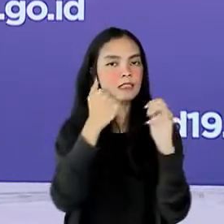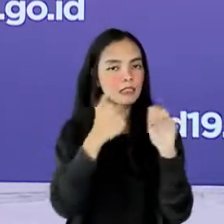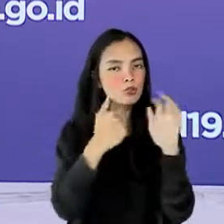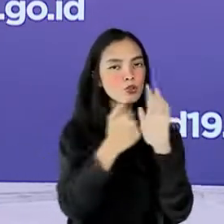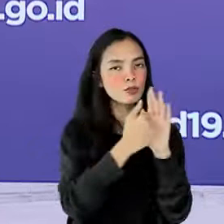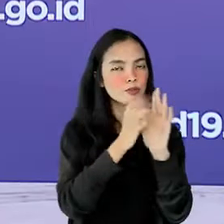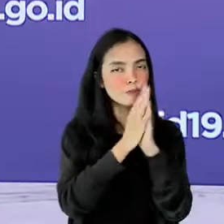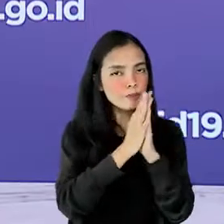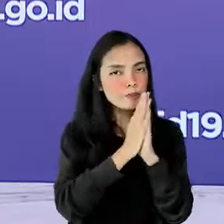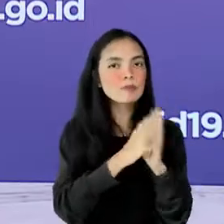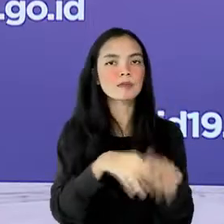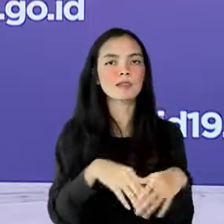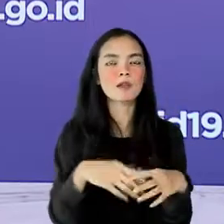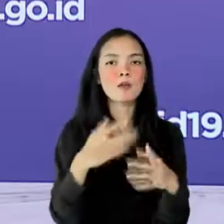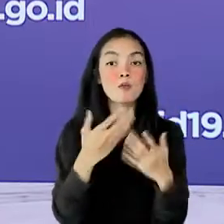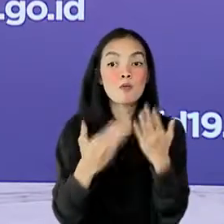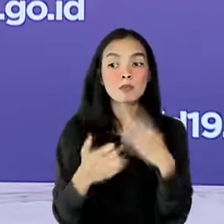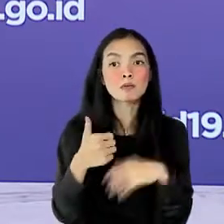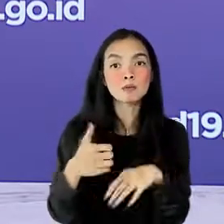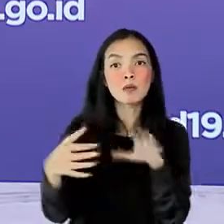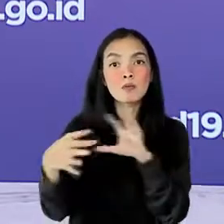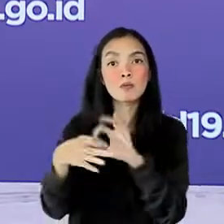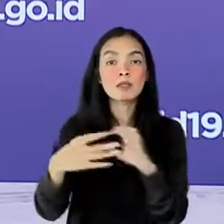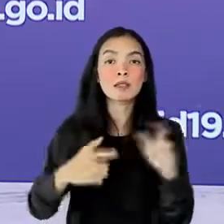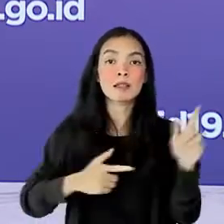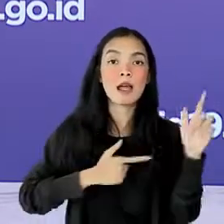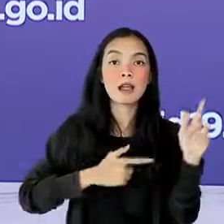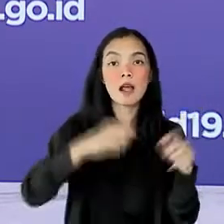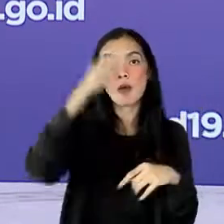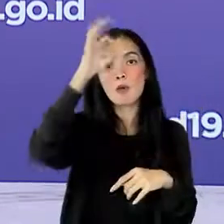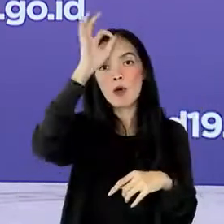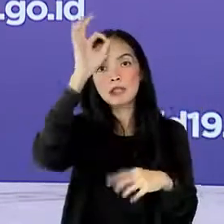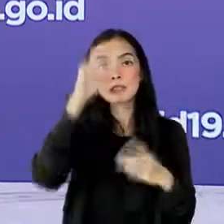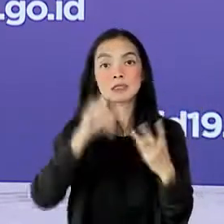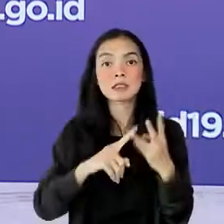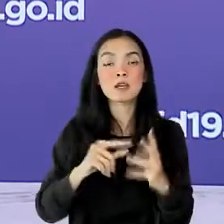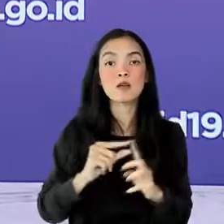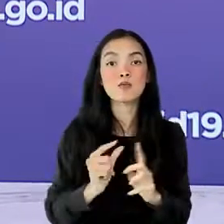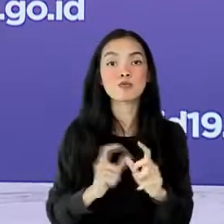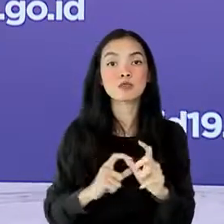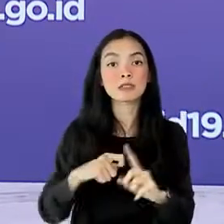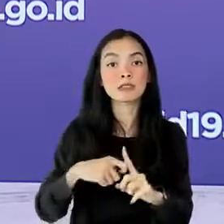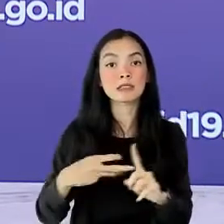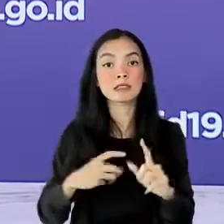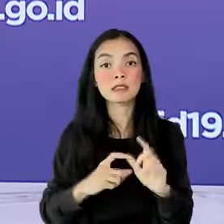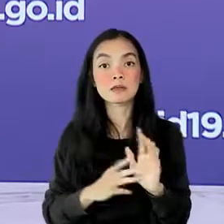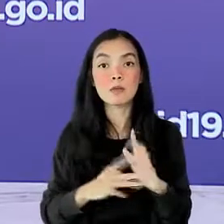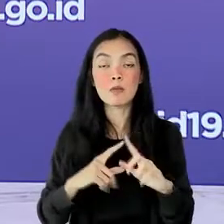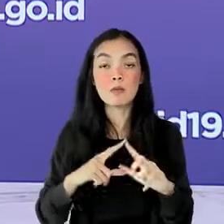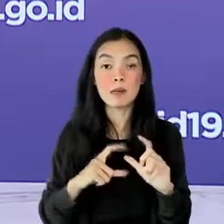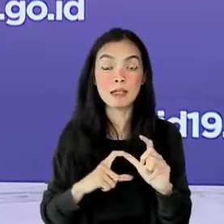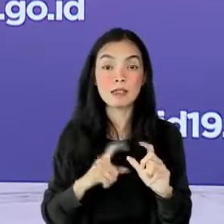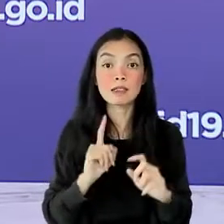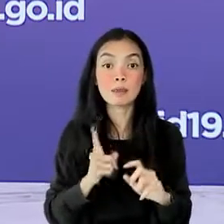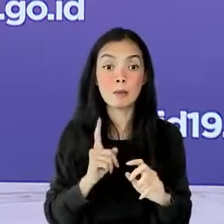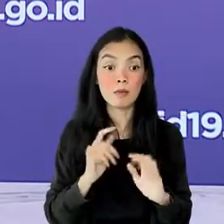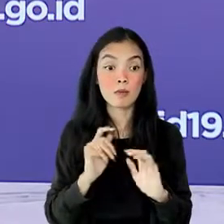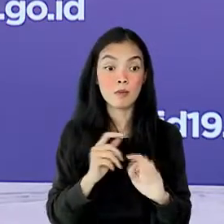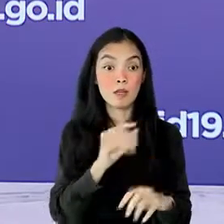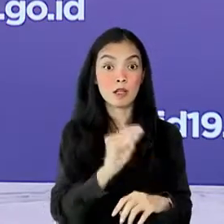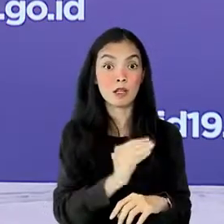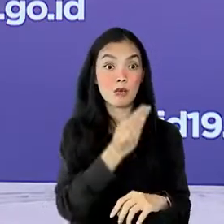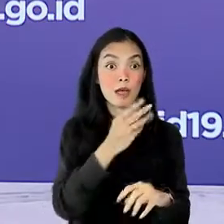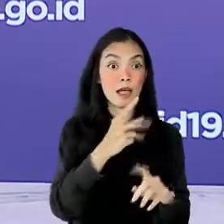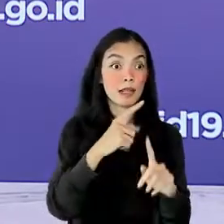Berkoordinasilah dengan unsur TNI atau Polri dan Puskesmas karena apabila Bapak atau Ibu Ketua RT berhasil